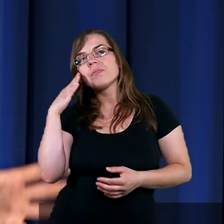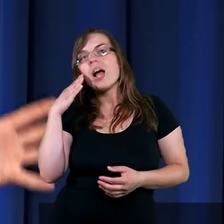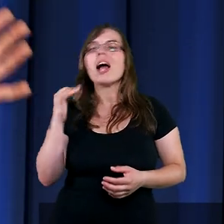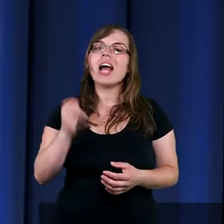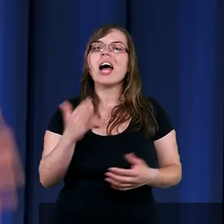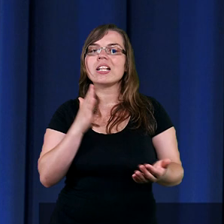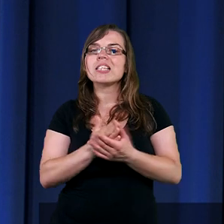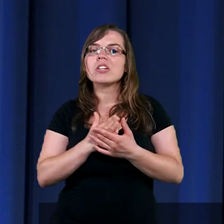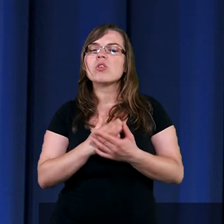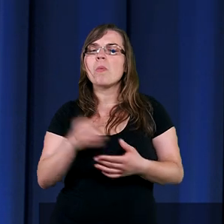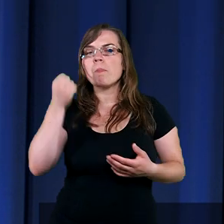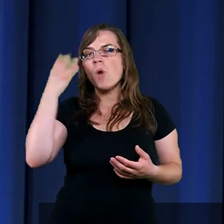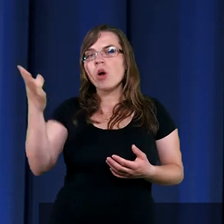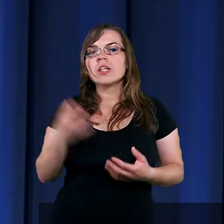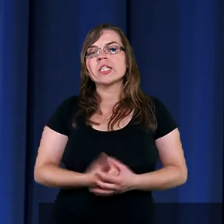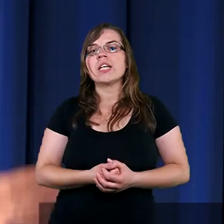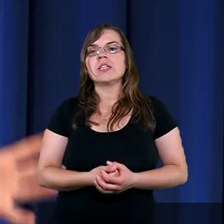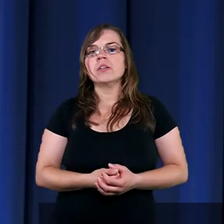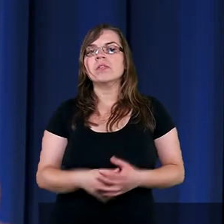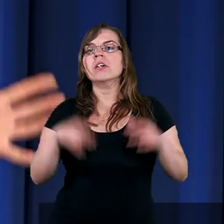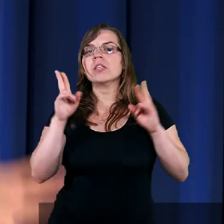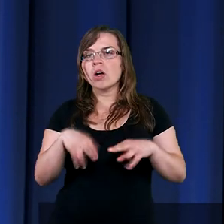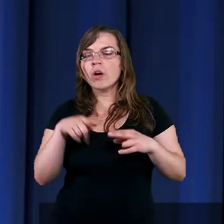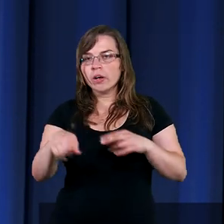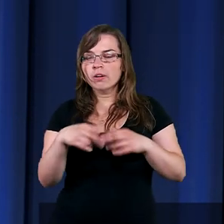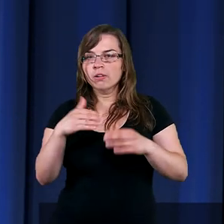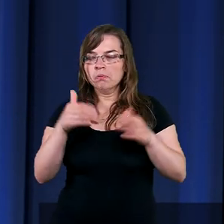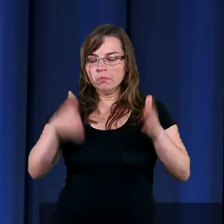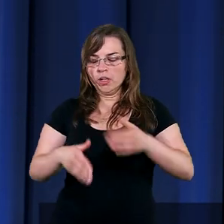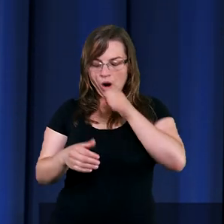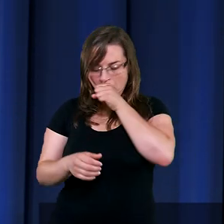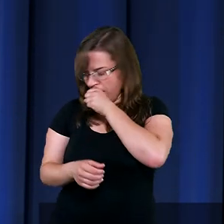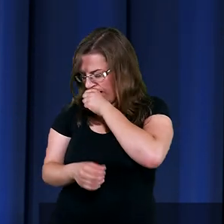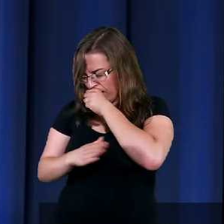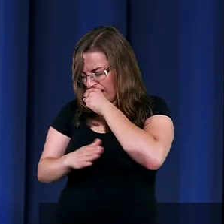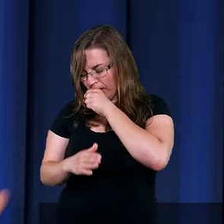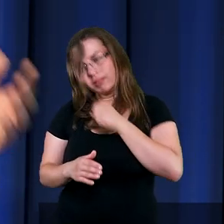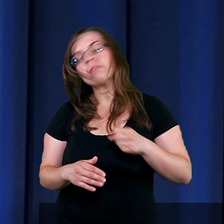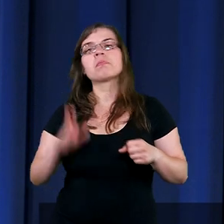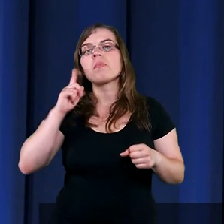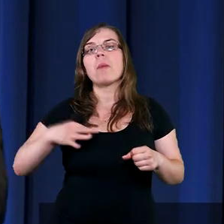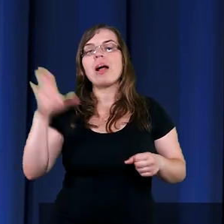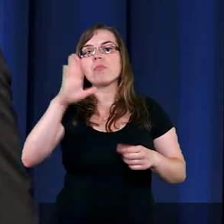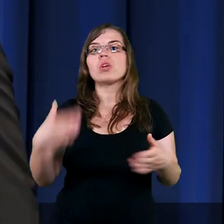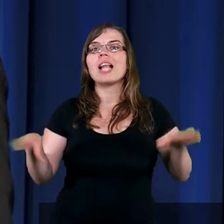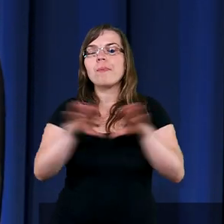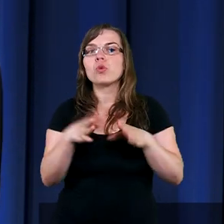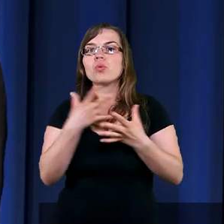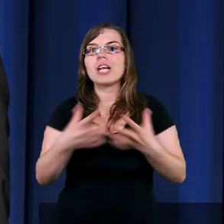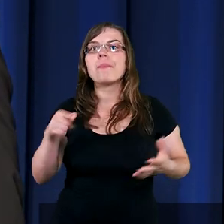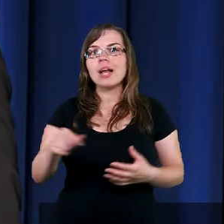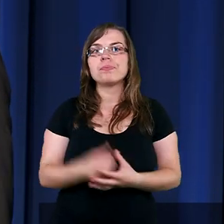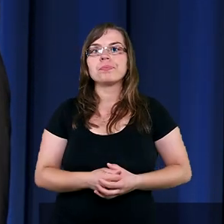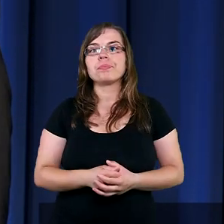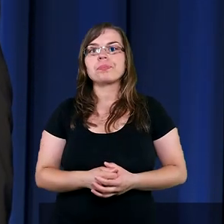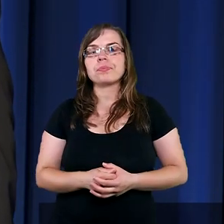tylko Mojżesz został tam w tym grobie sam, Pan Bóg zamknął ziemię z powrotem nad nim.